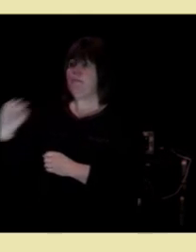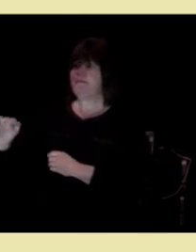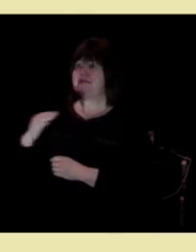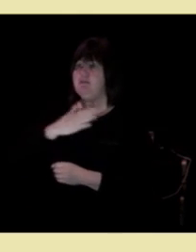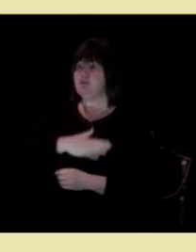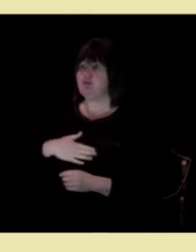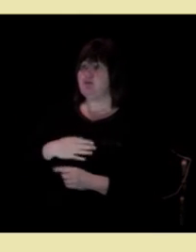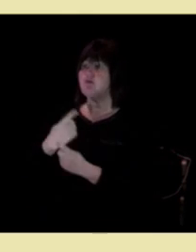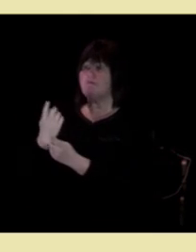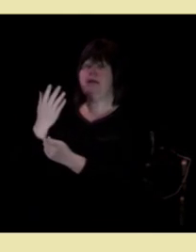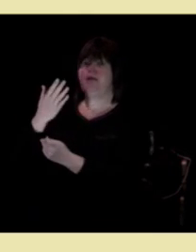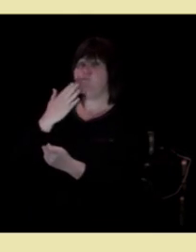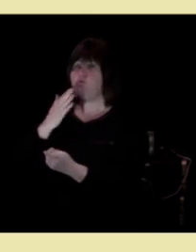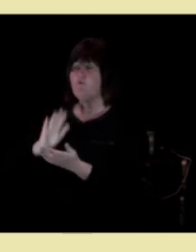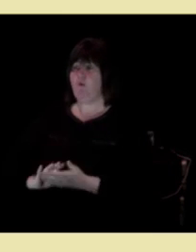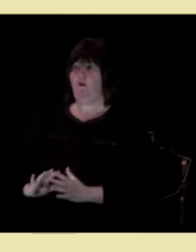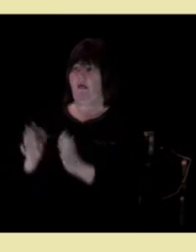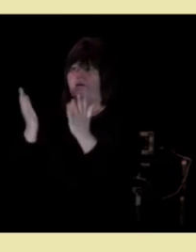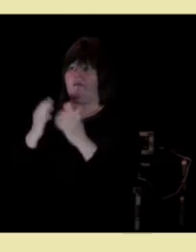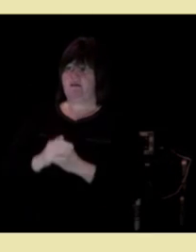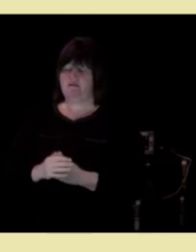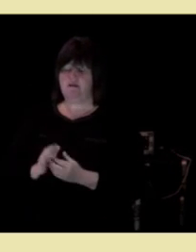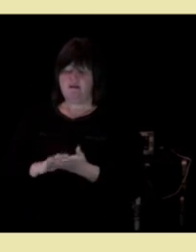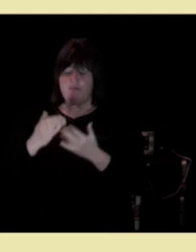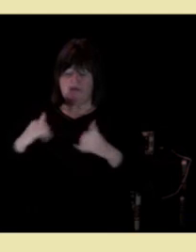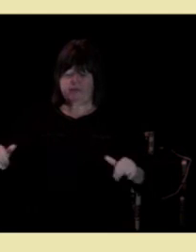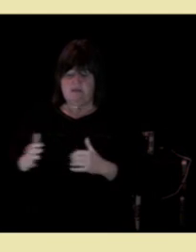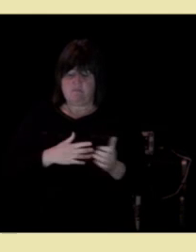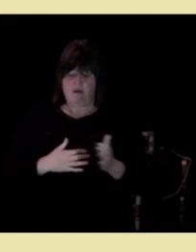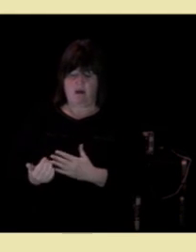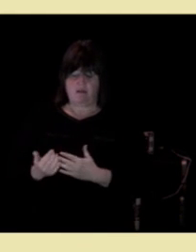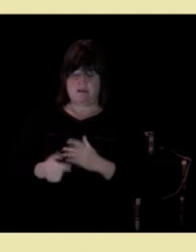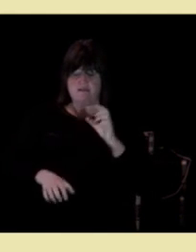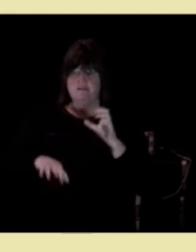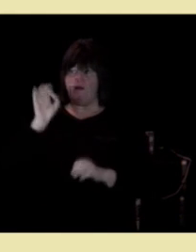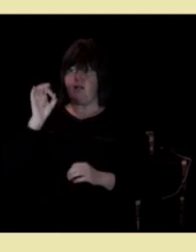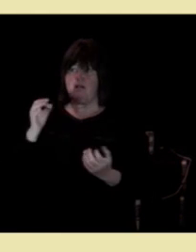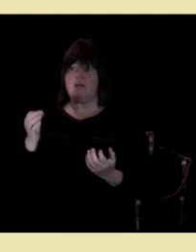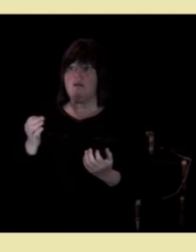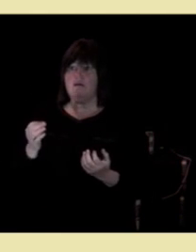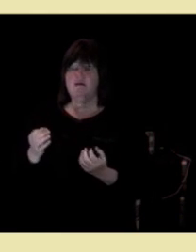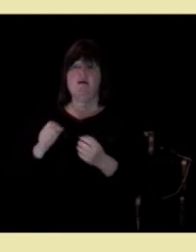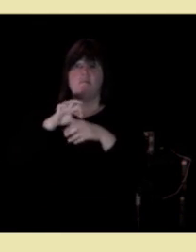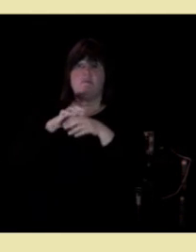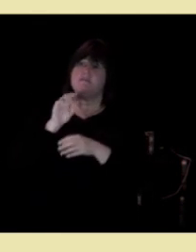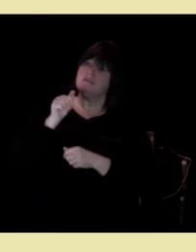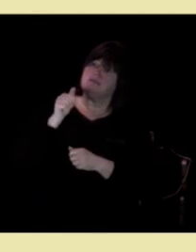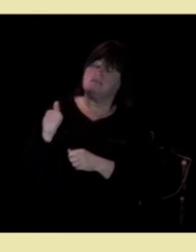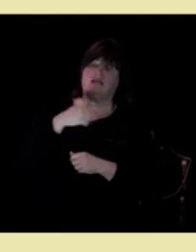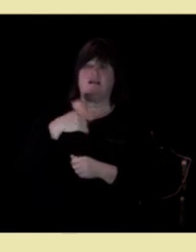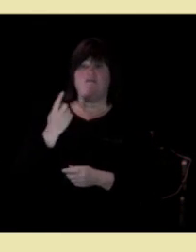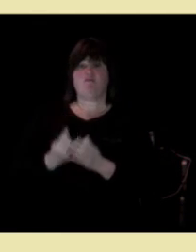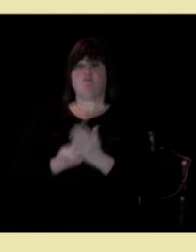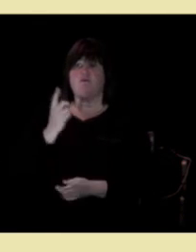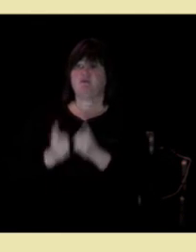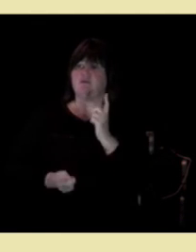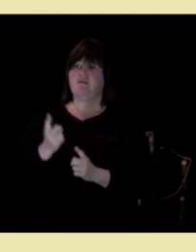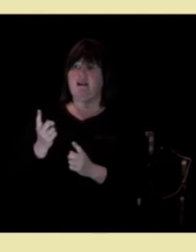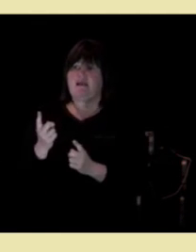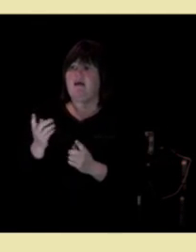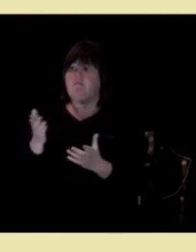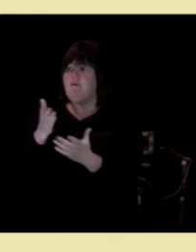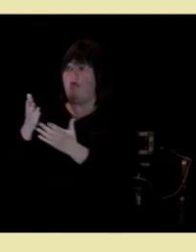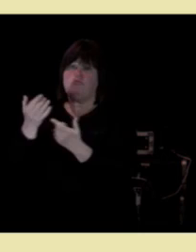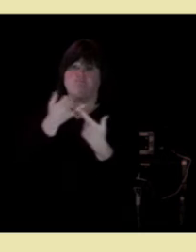Med fritt behandlingsvalg så gir vi pasienten muligheten til å velge mellom behandlinger på statens regning